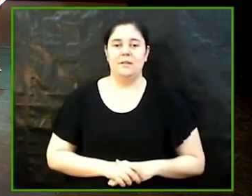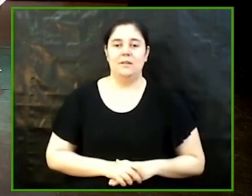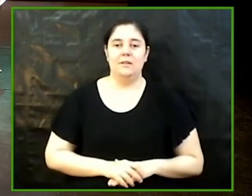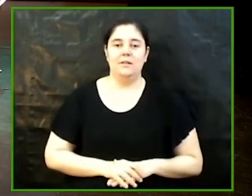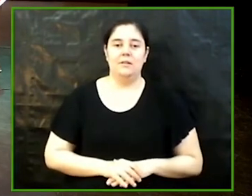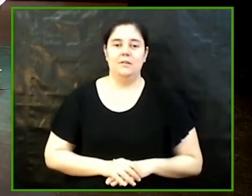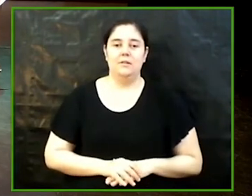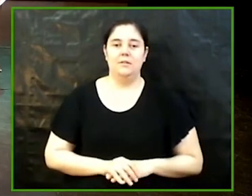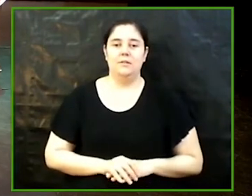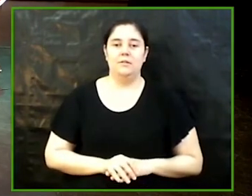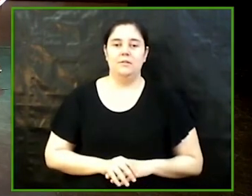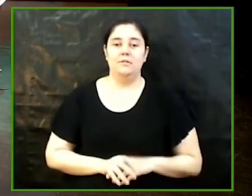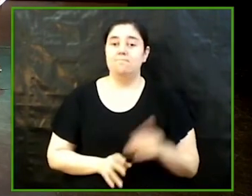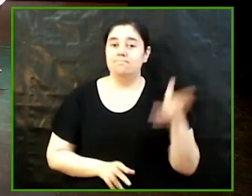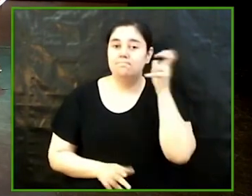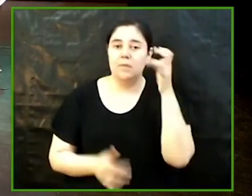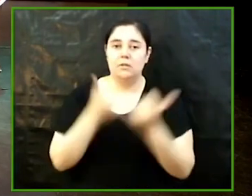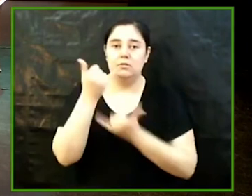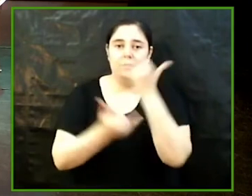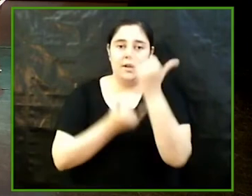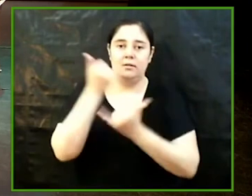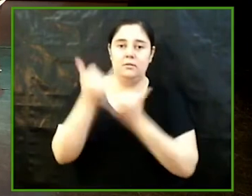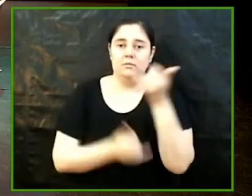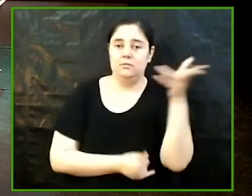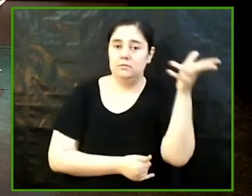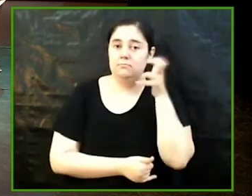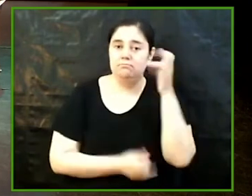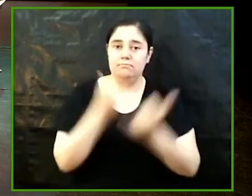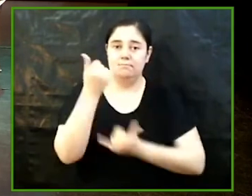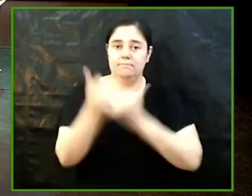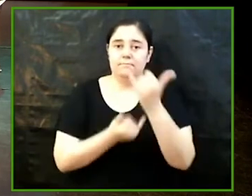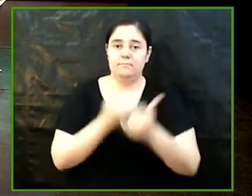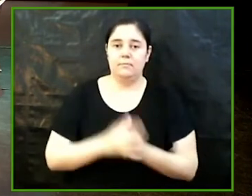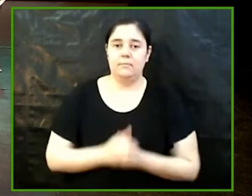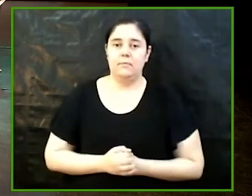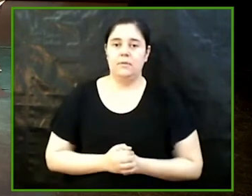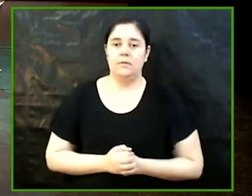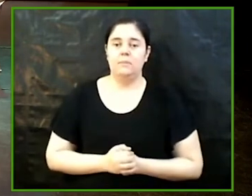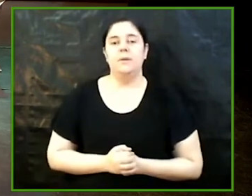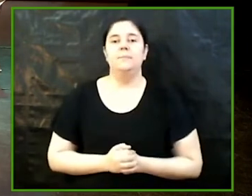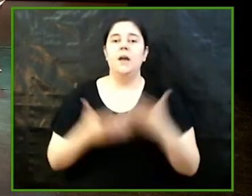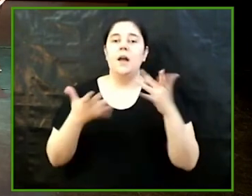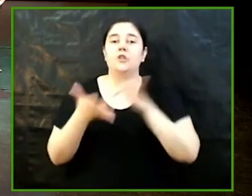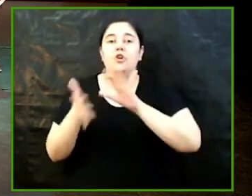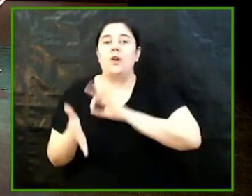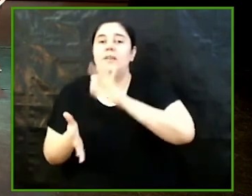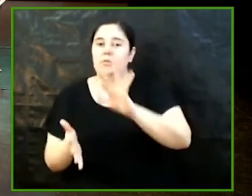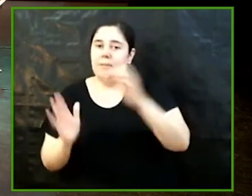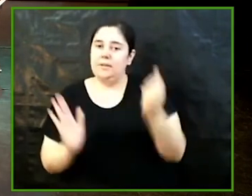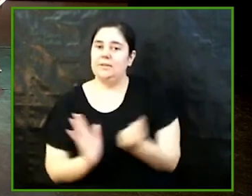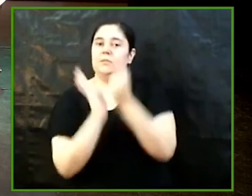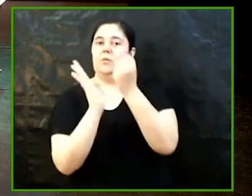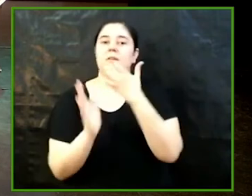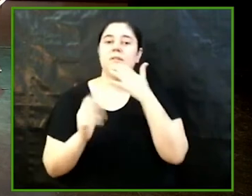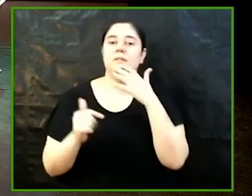la senyora Laura Martínez perquè el de la Universitat de Trabajo de les Dones farà el lliurement simbòlic dels diplomes per